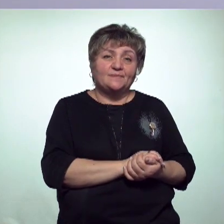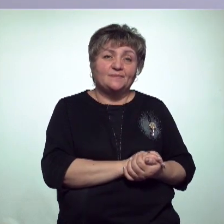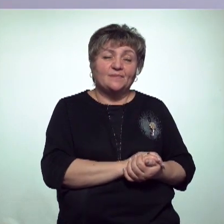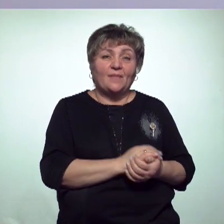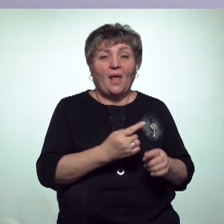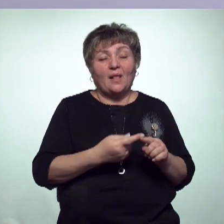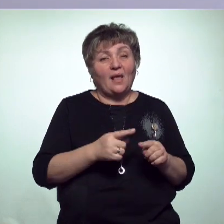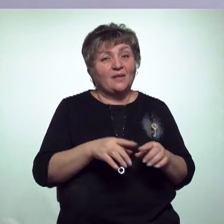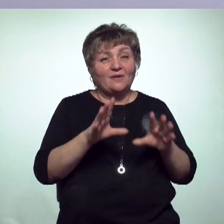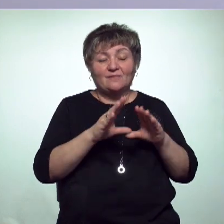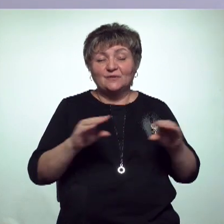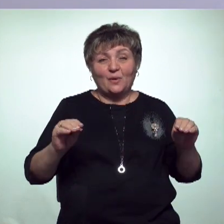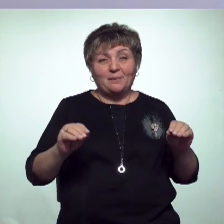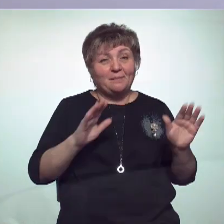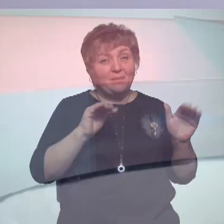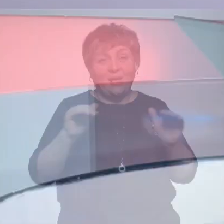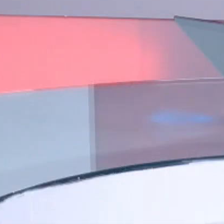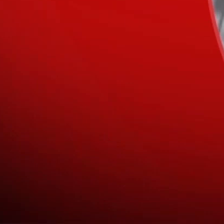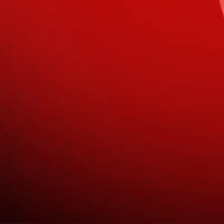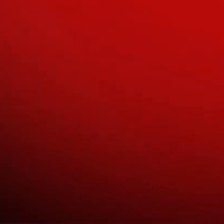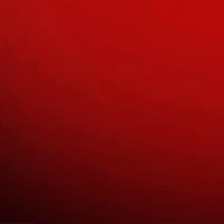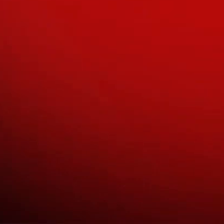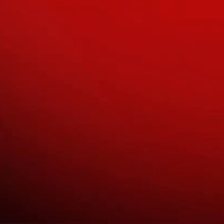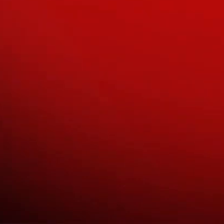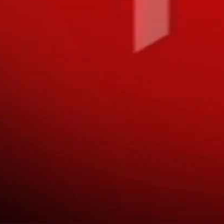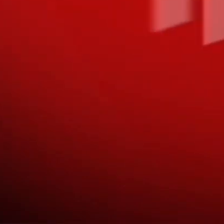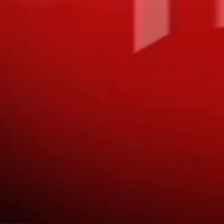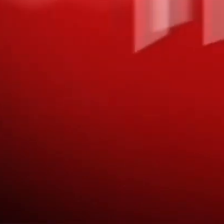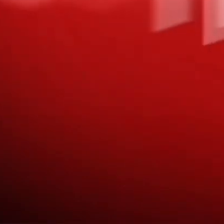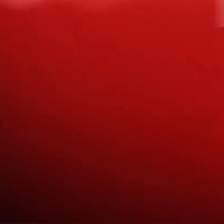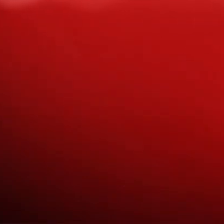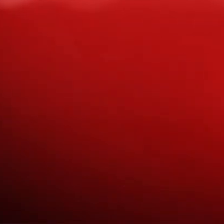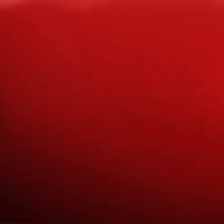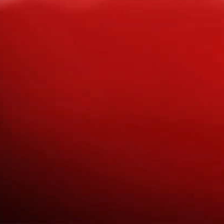И у меня на этом все. До встречи. Субтитры